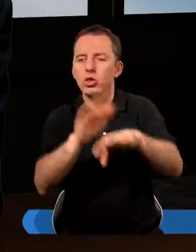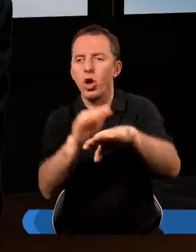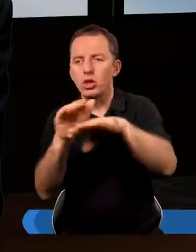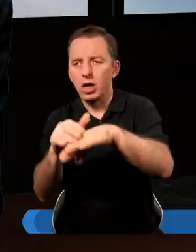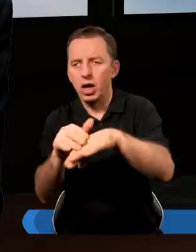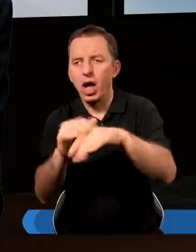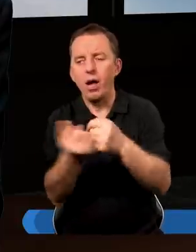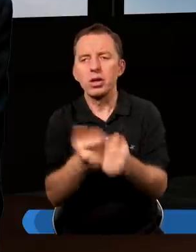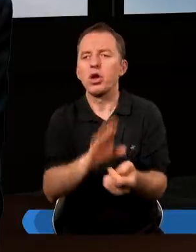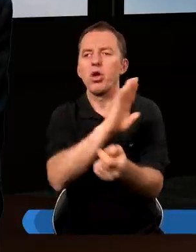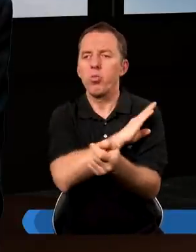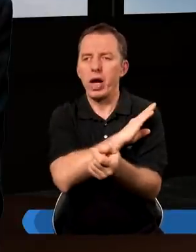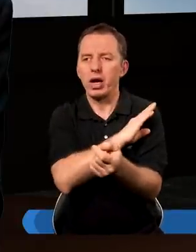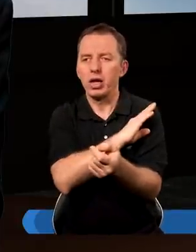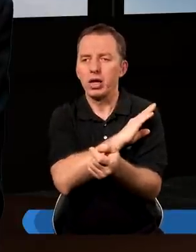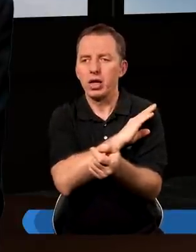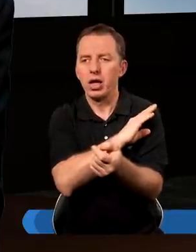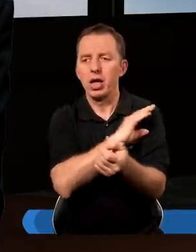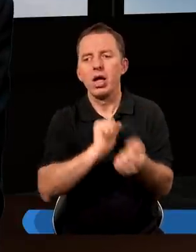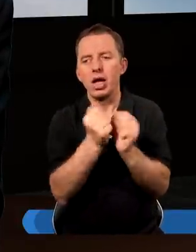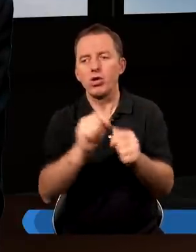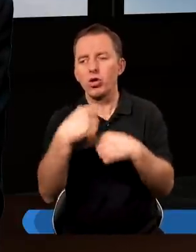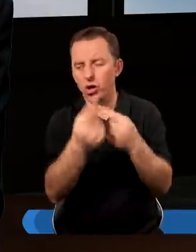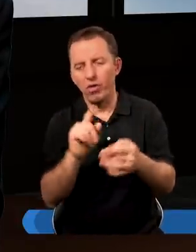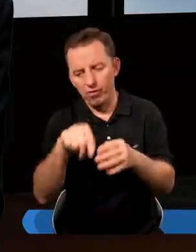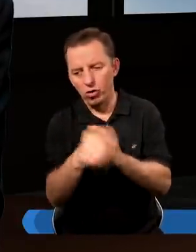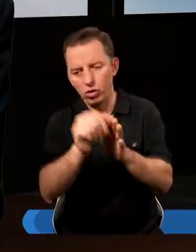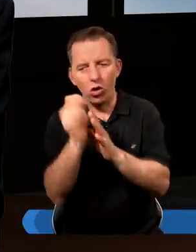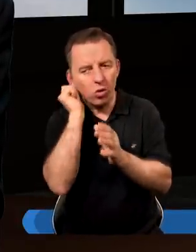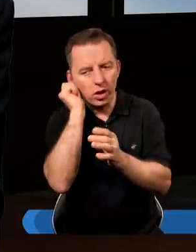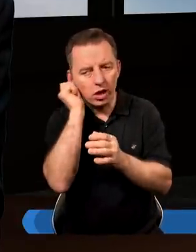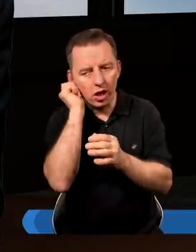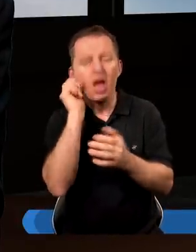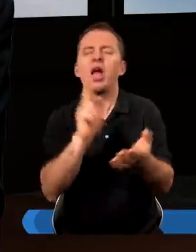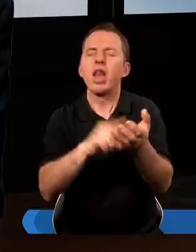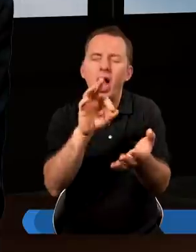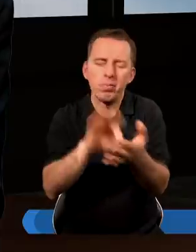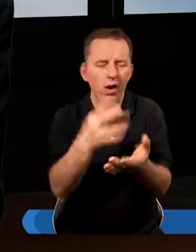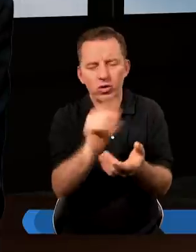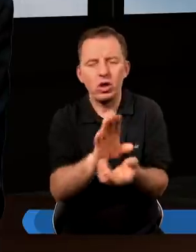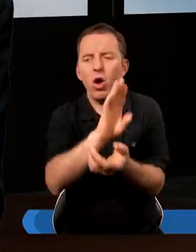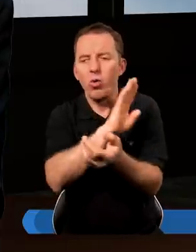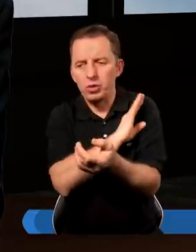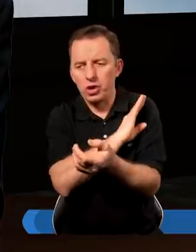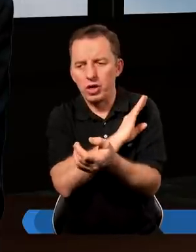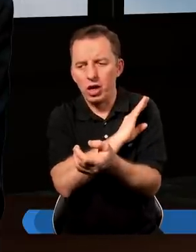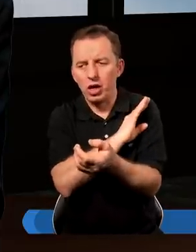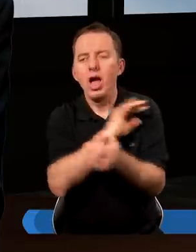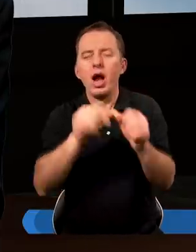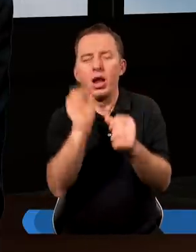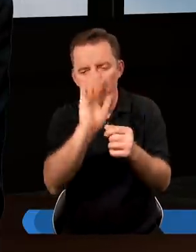się go dotykać abyście nie umarli. Na to rzekł wąż do kobiety na pewno nie umrzecie.